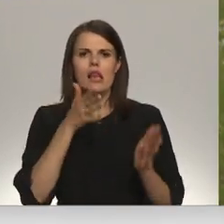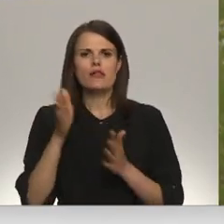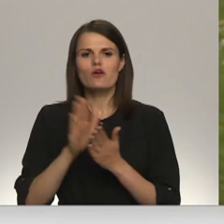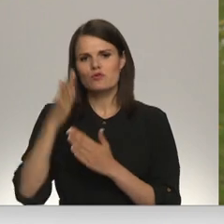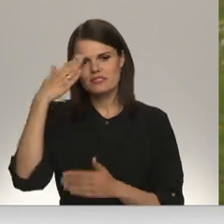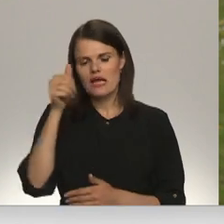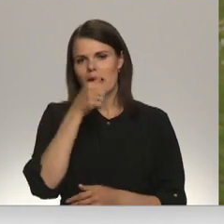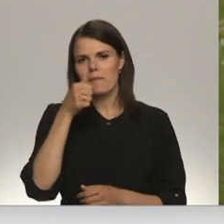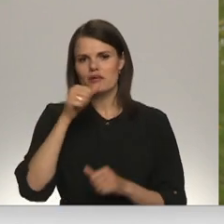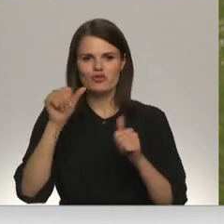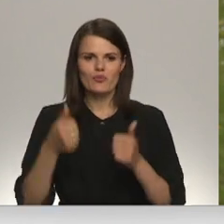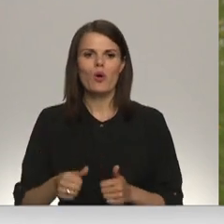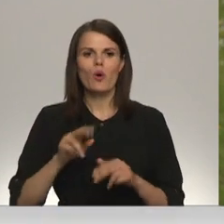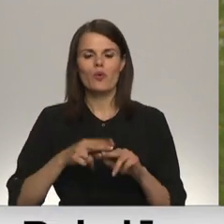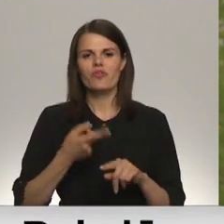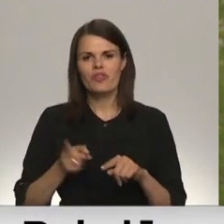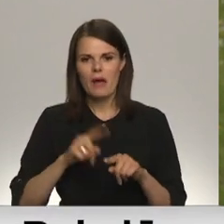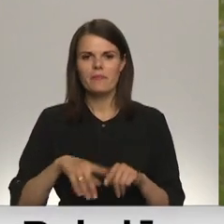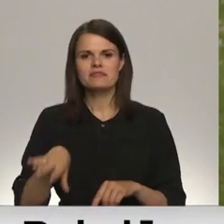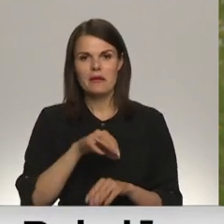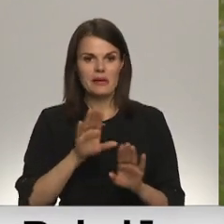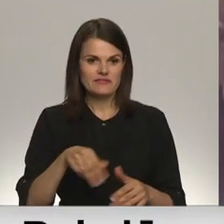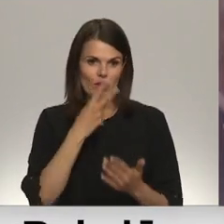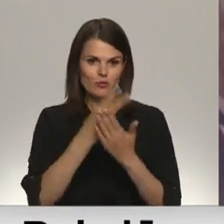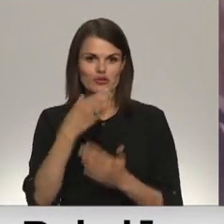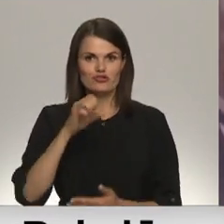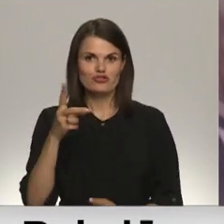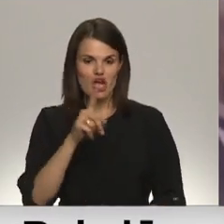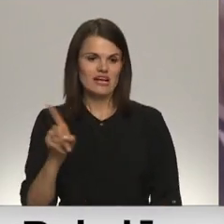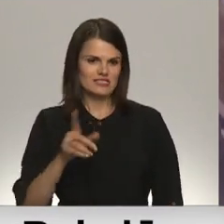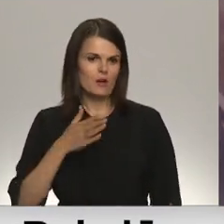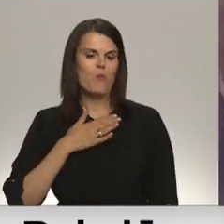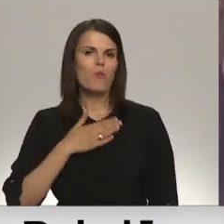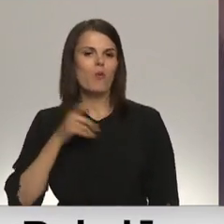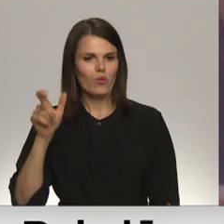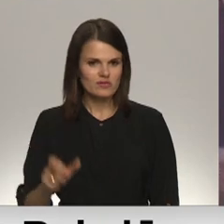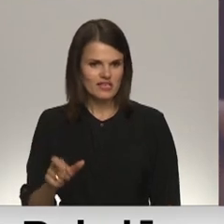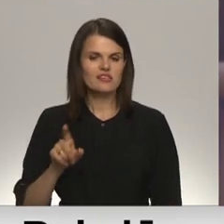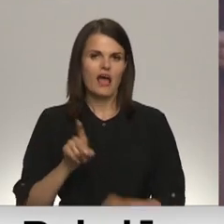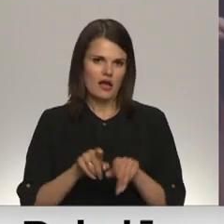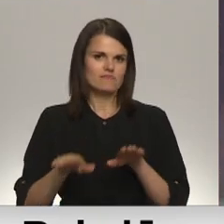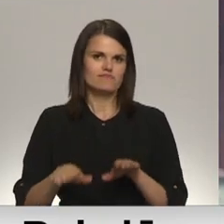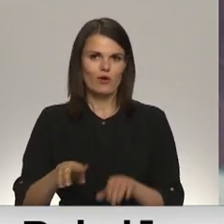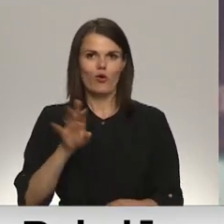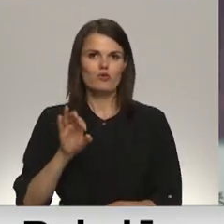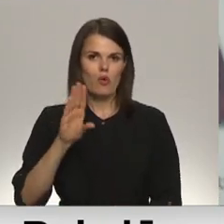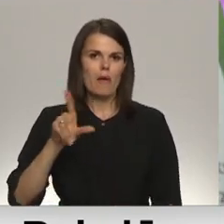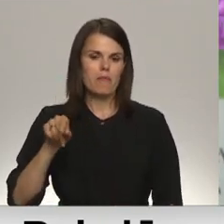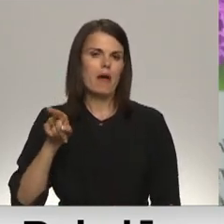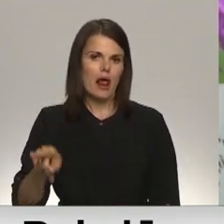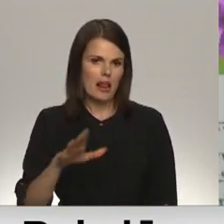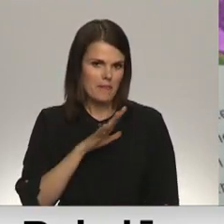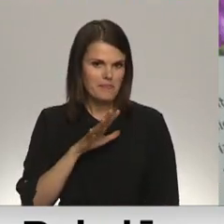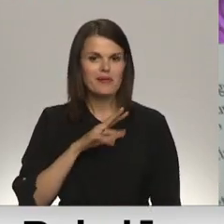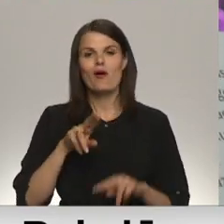veidošanos. Tādēļ pat cik mēs varam uzskatīt, ka Čaks ir mūsējais, kad ir domēlnieks. Mēs ar to ļoti lepojamies